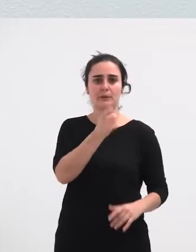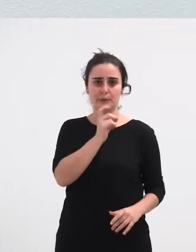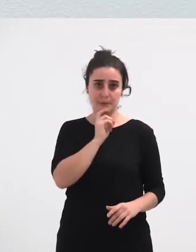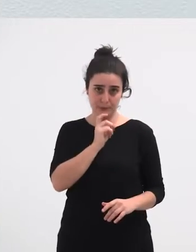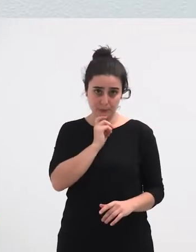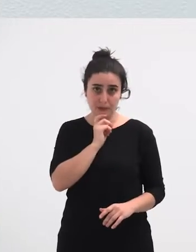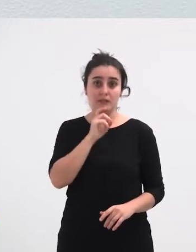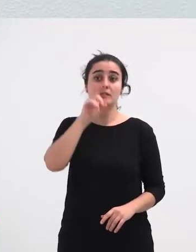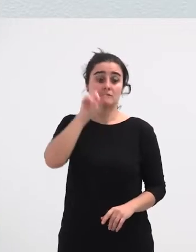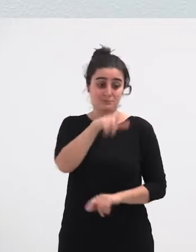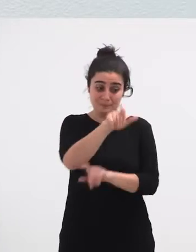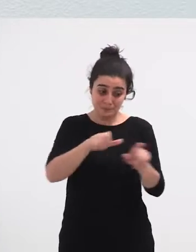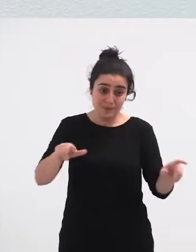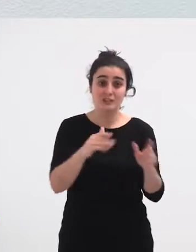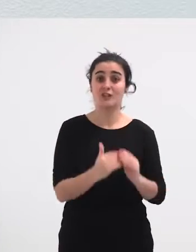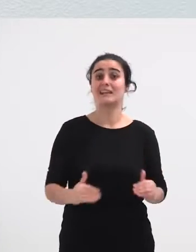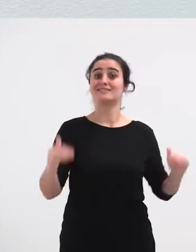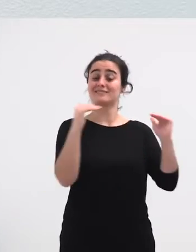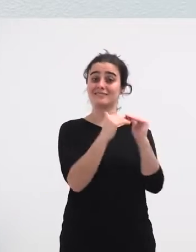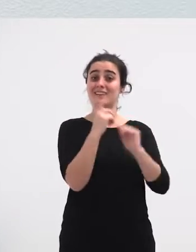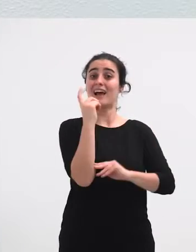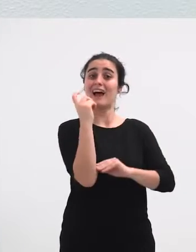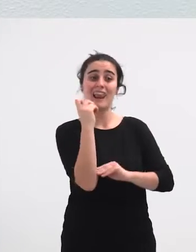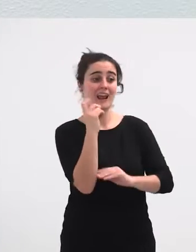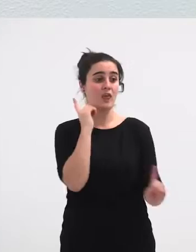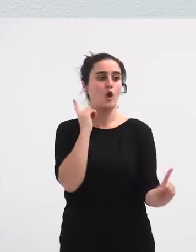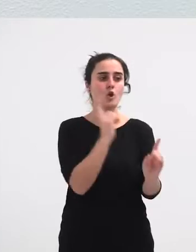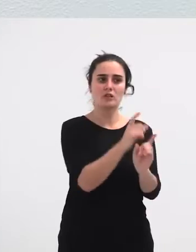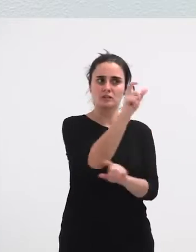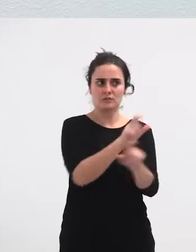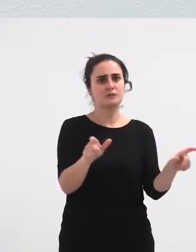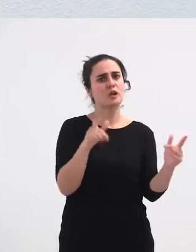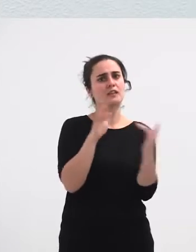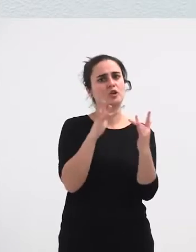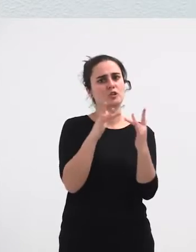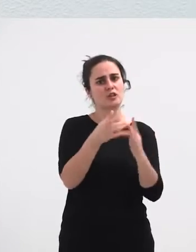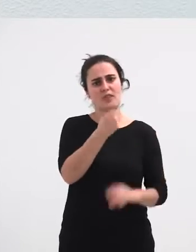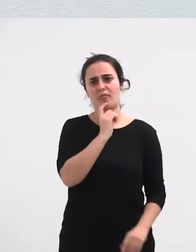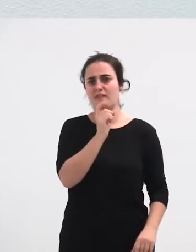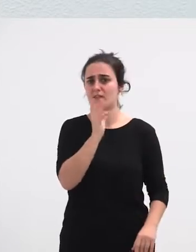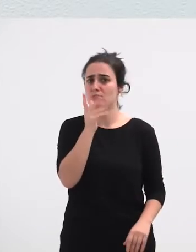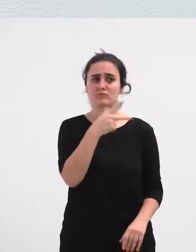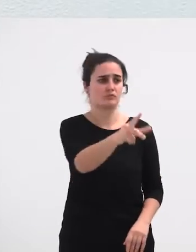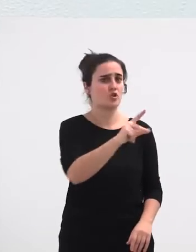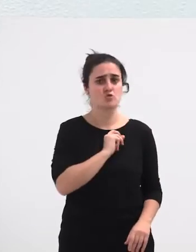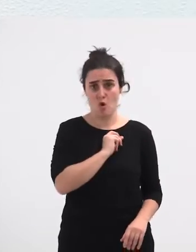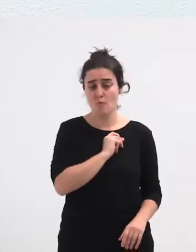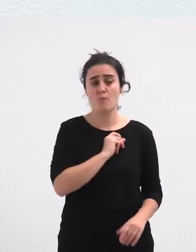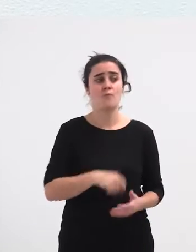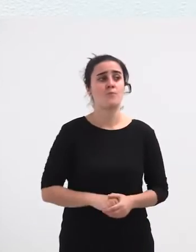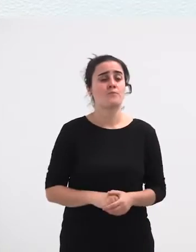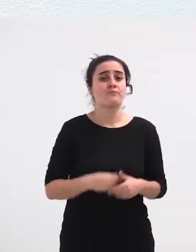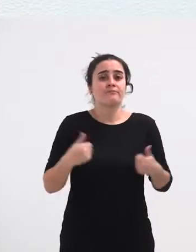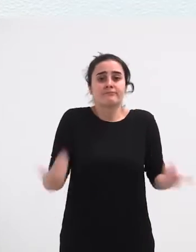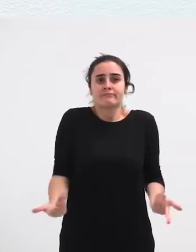parekidearen kontradauden Sektoretare iristeko Zailtasunak izan ditugu Ez ezkoak eman dizkirute Eta